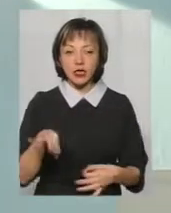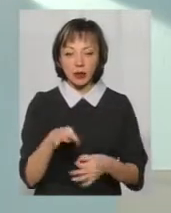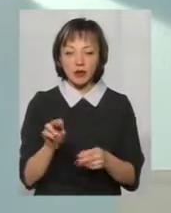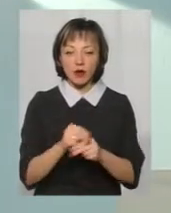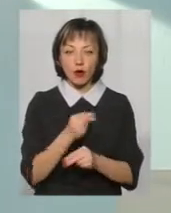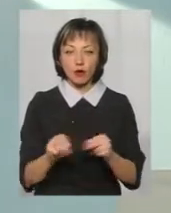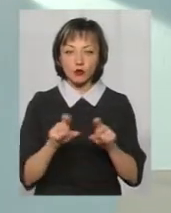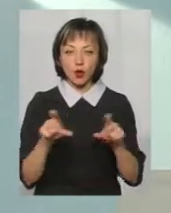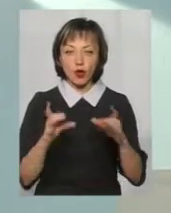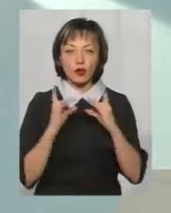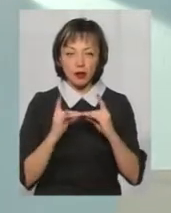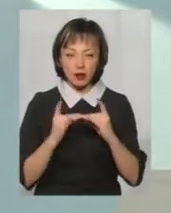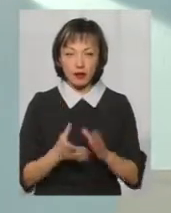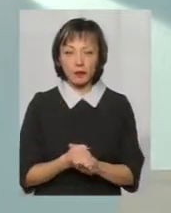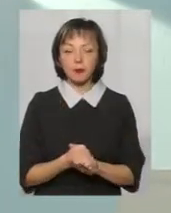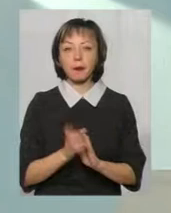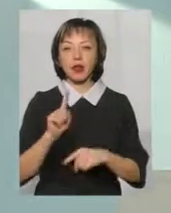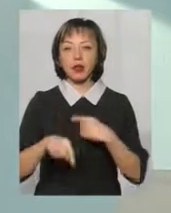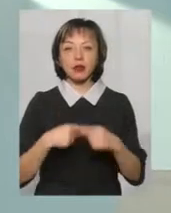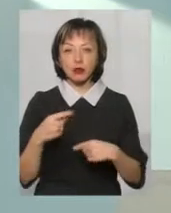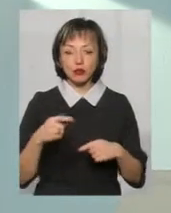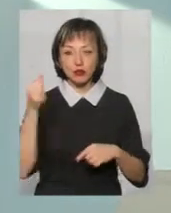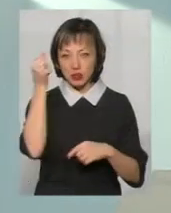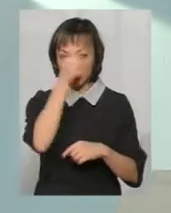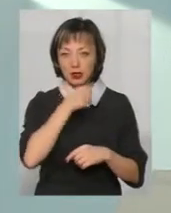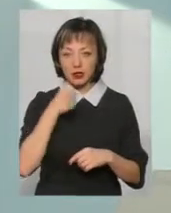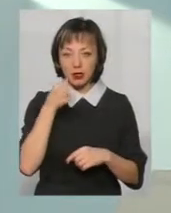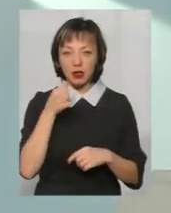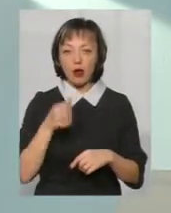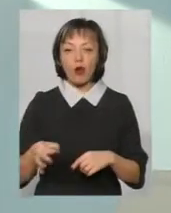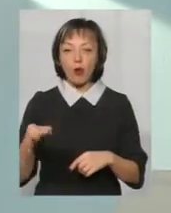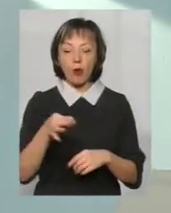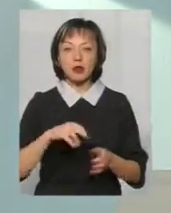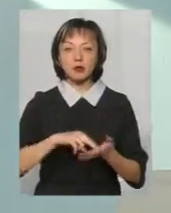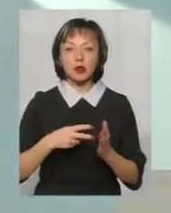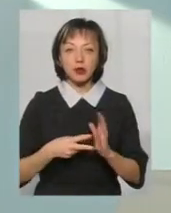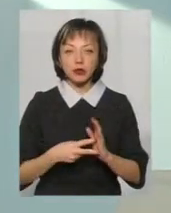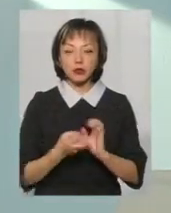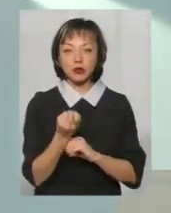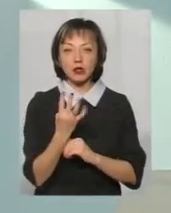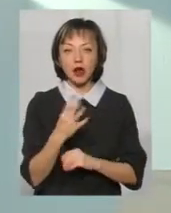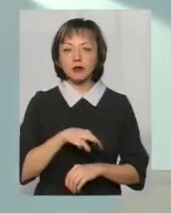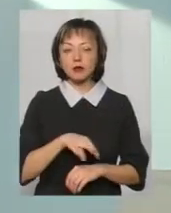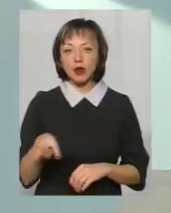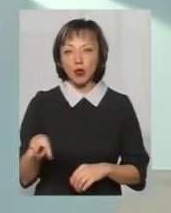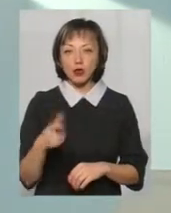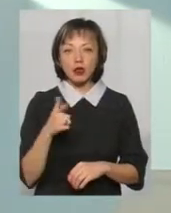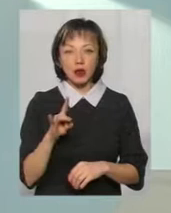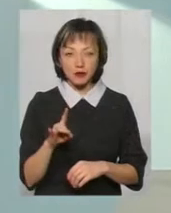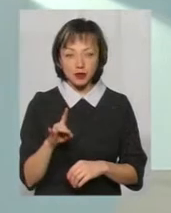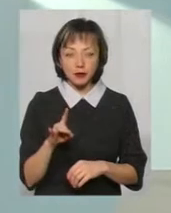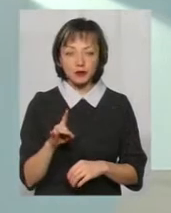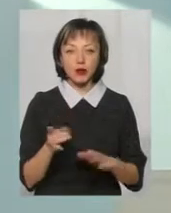які виховуються в школах-інтернатах. На наступний рік на область передбачається 14 мільйонів гривень,